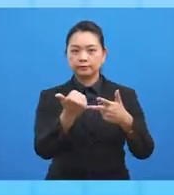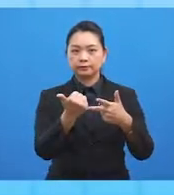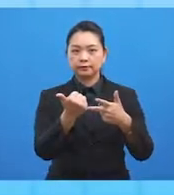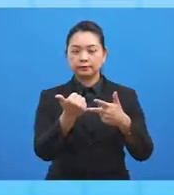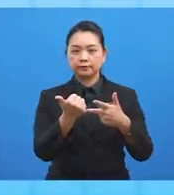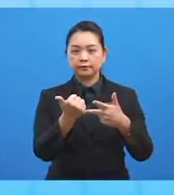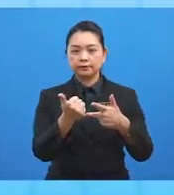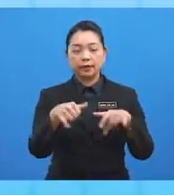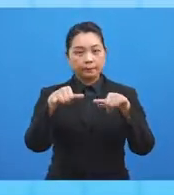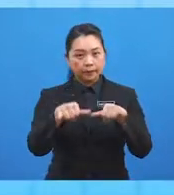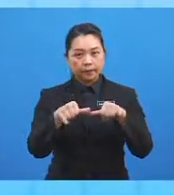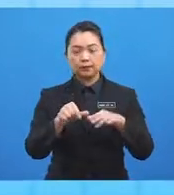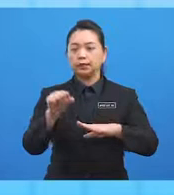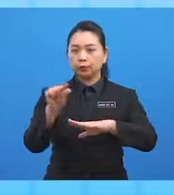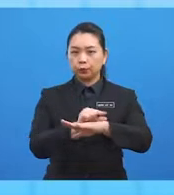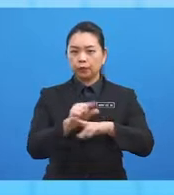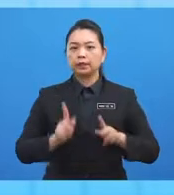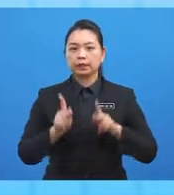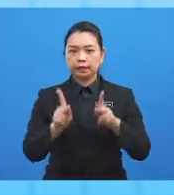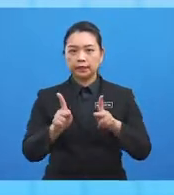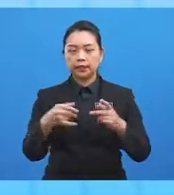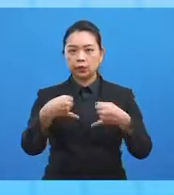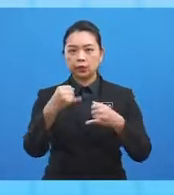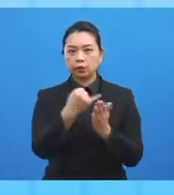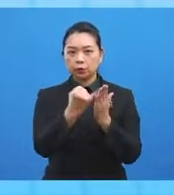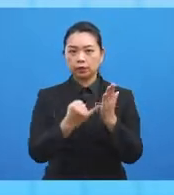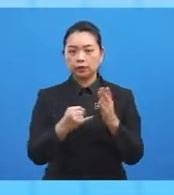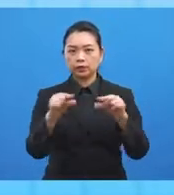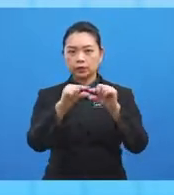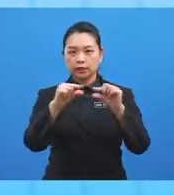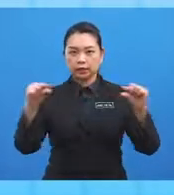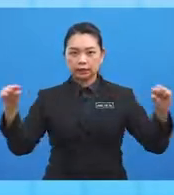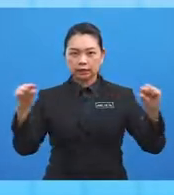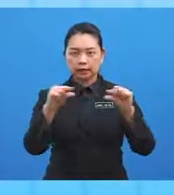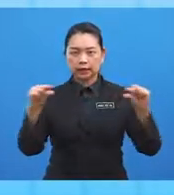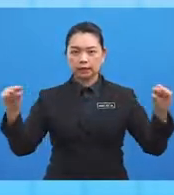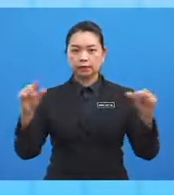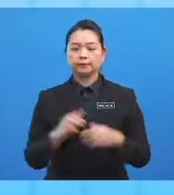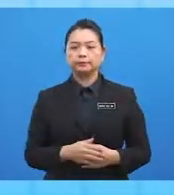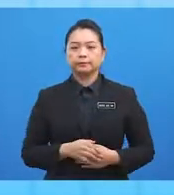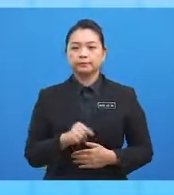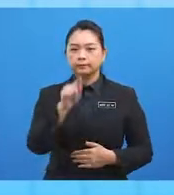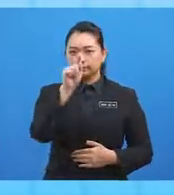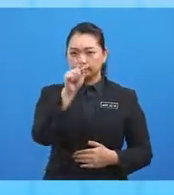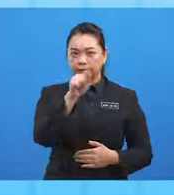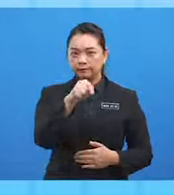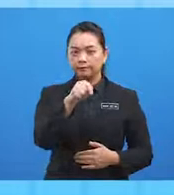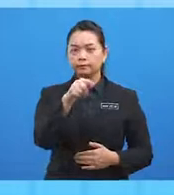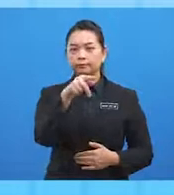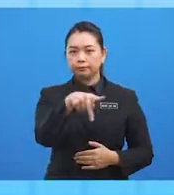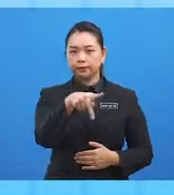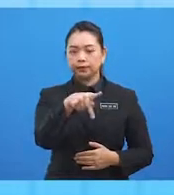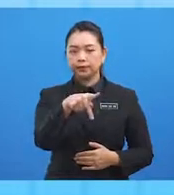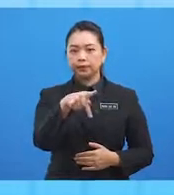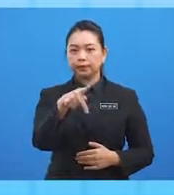masih lagi menggunakan kaedah melukis garis nombor. Tandakan titik P dengan